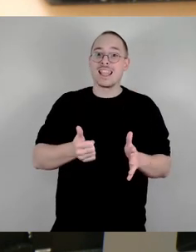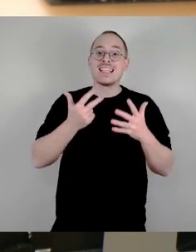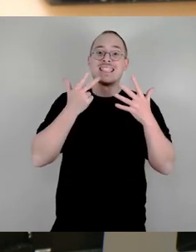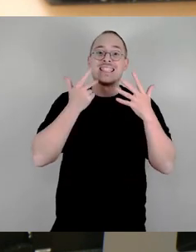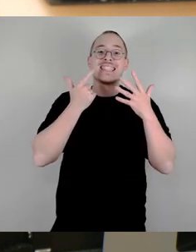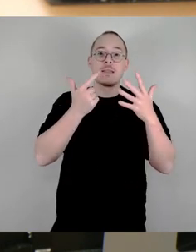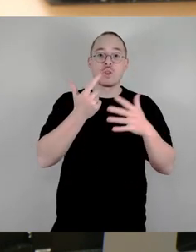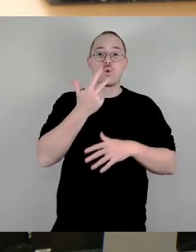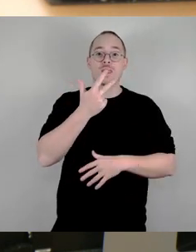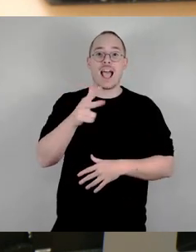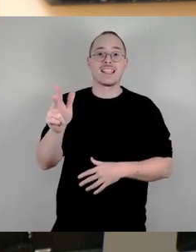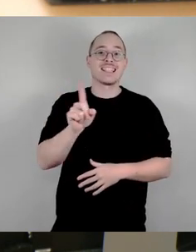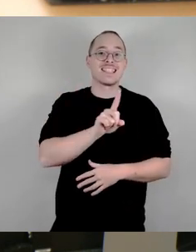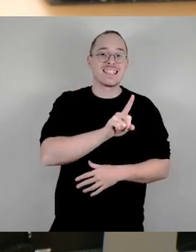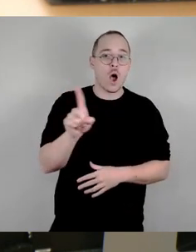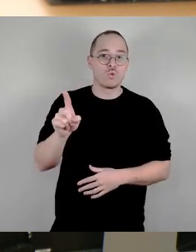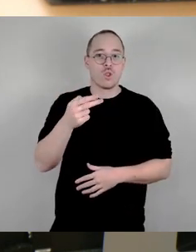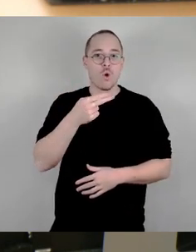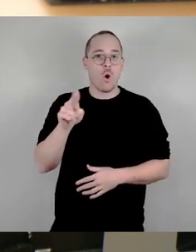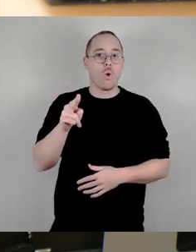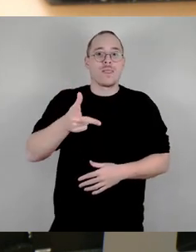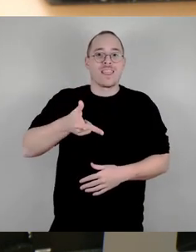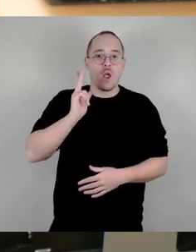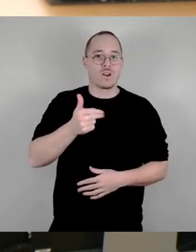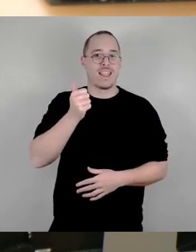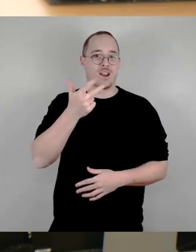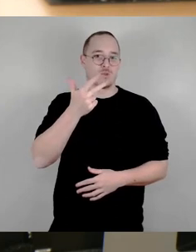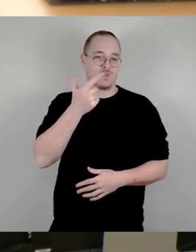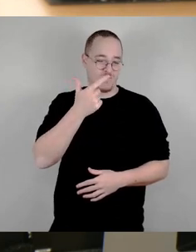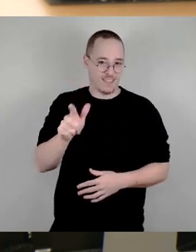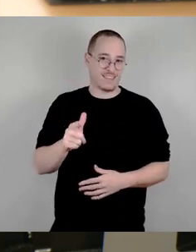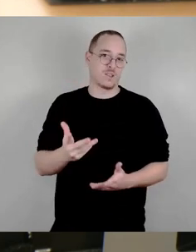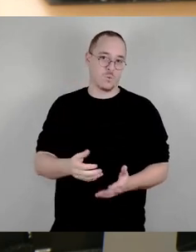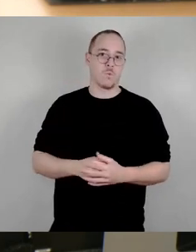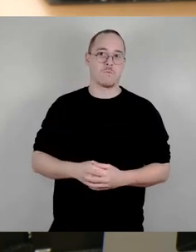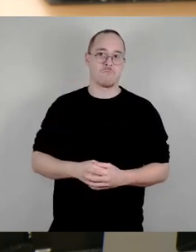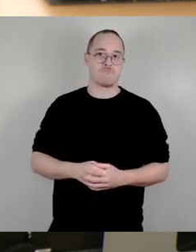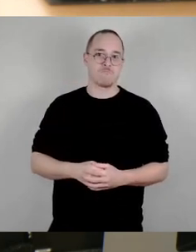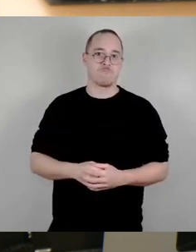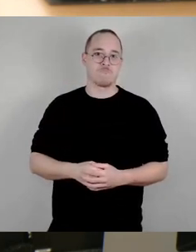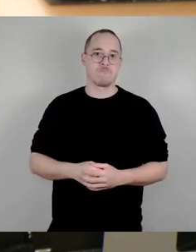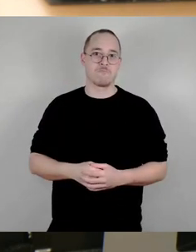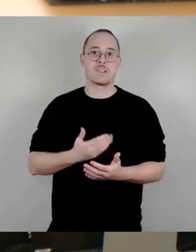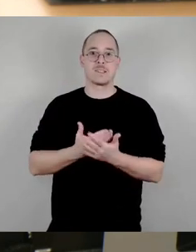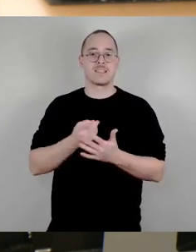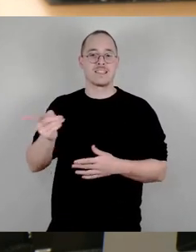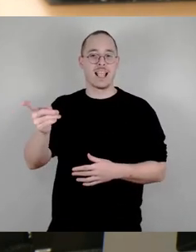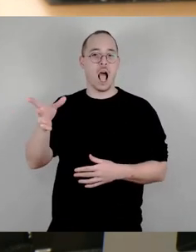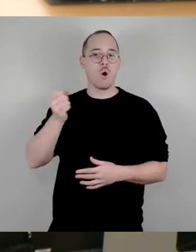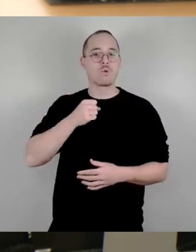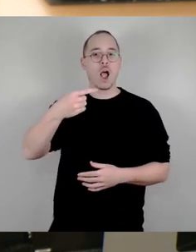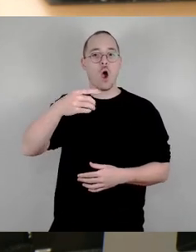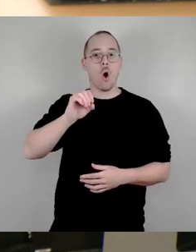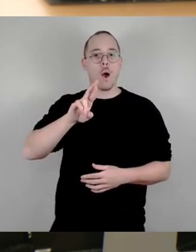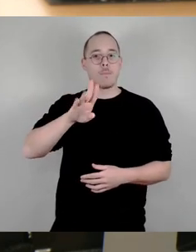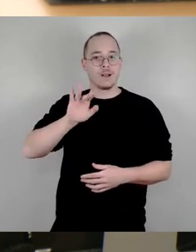321 Euro. Da muss Oma Erna aus Gorbitz eine ganze Weile für